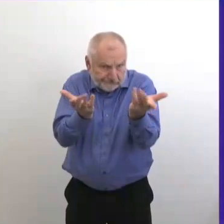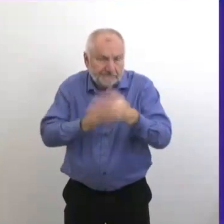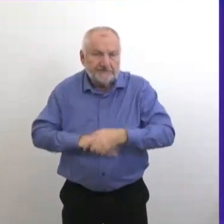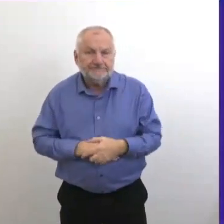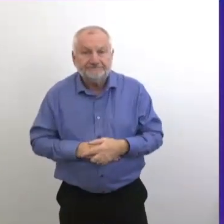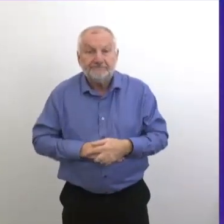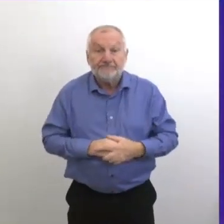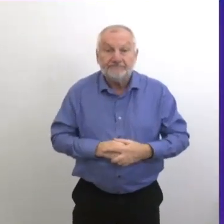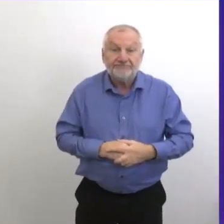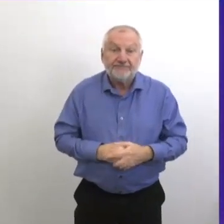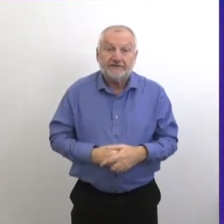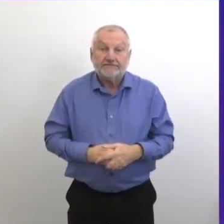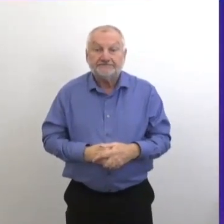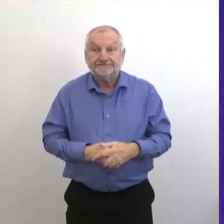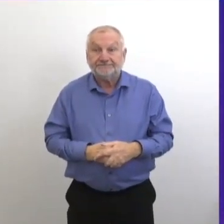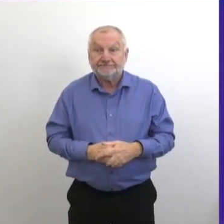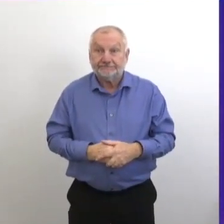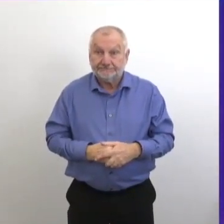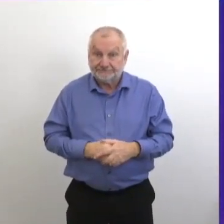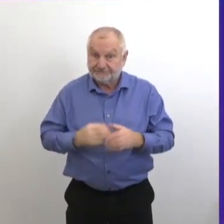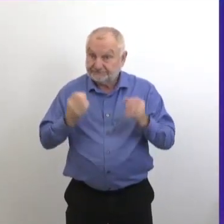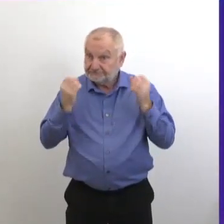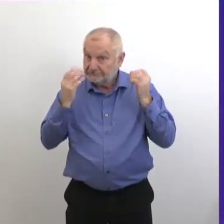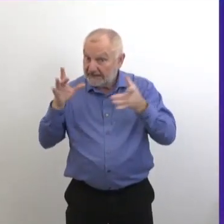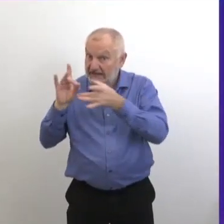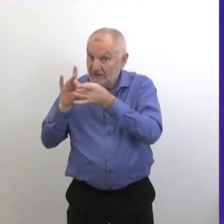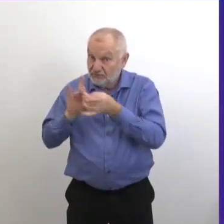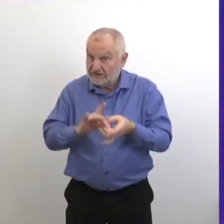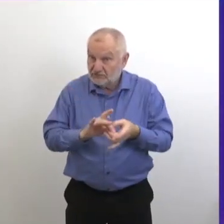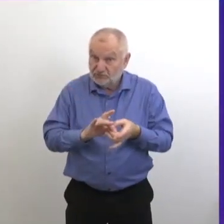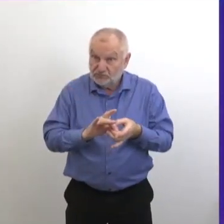Alors, beaucoup de ces cas, en fait, c'est la transmission à l'intérieur des maisons.